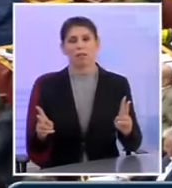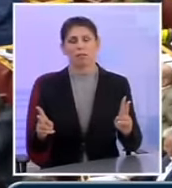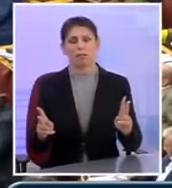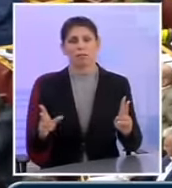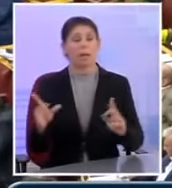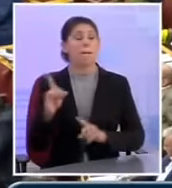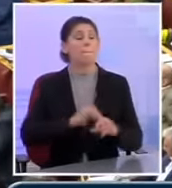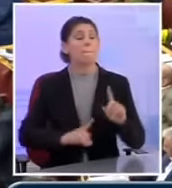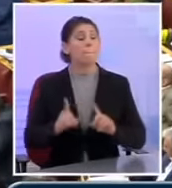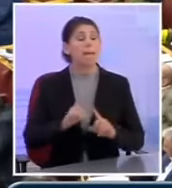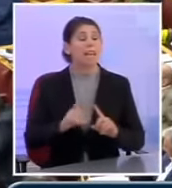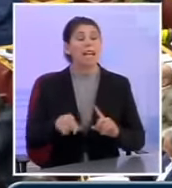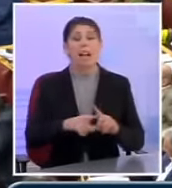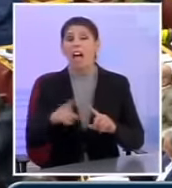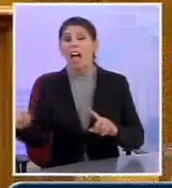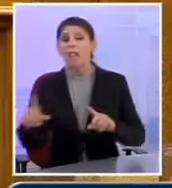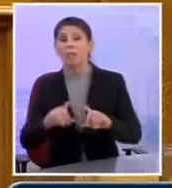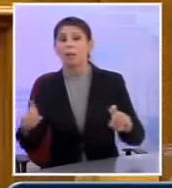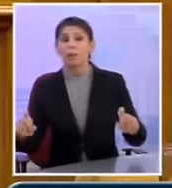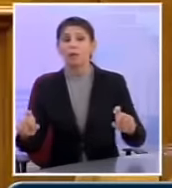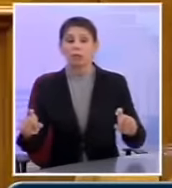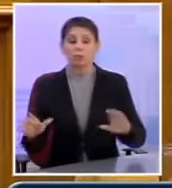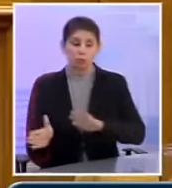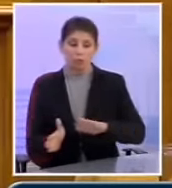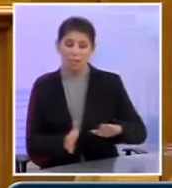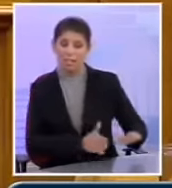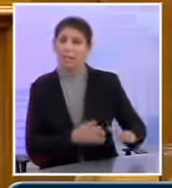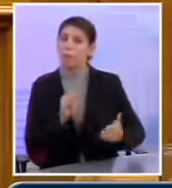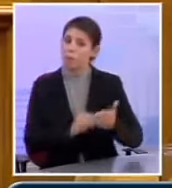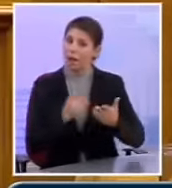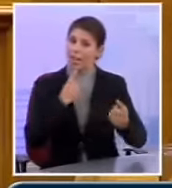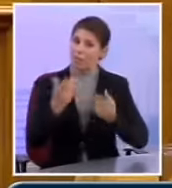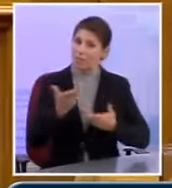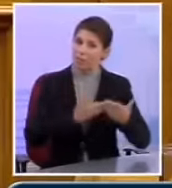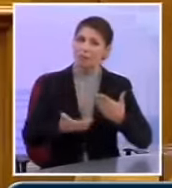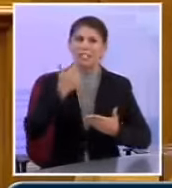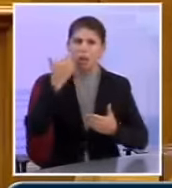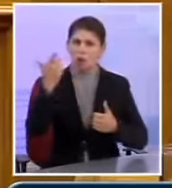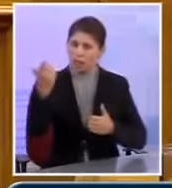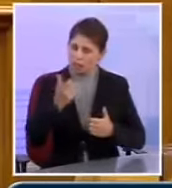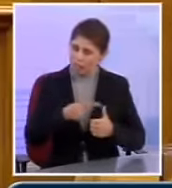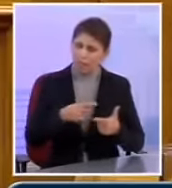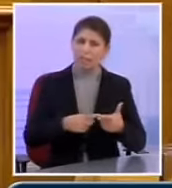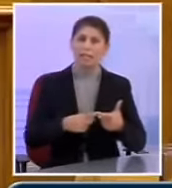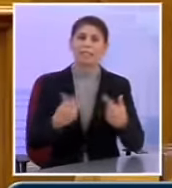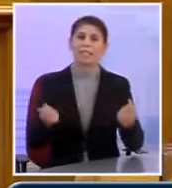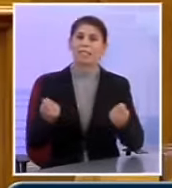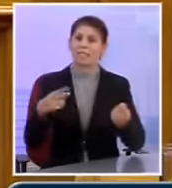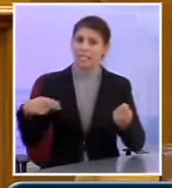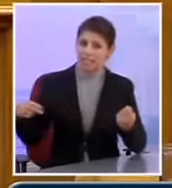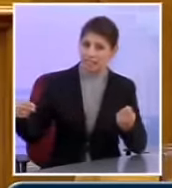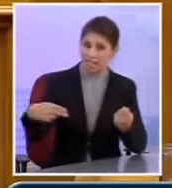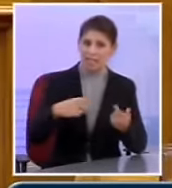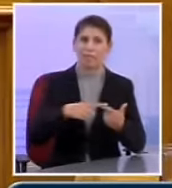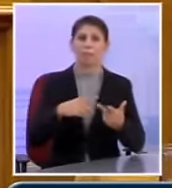Ποια είναι τα πράγματα που έχουμε βάλει στην πάντα, που θα τα ξαναδιαπραγματευτούμε για τα κόκκινα δάνεια, για τις εργασιακές σχέσεις,